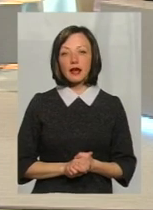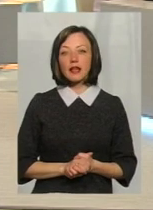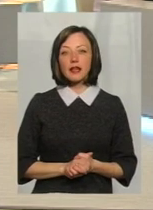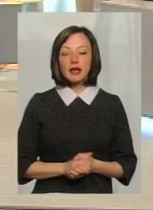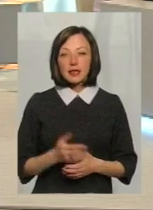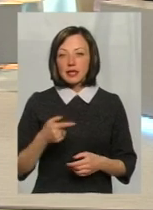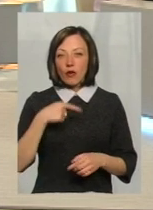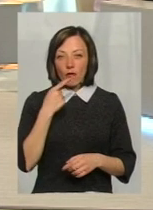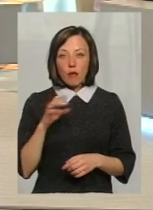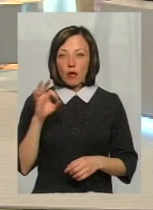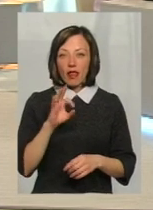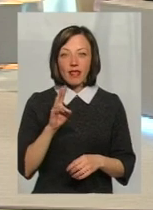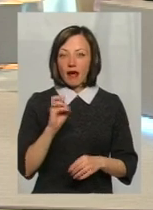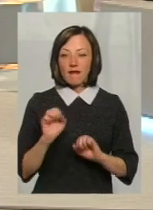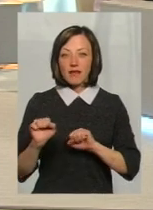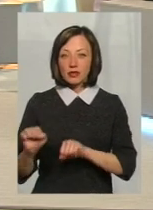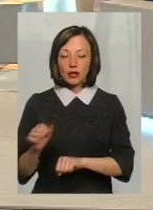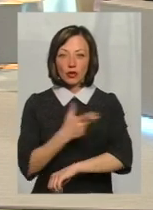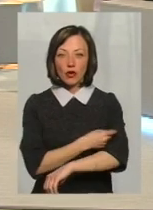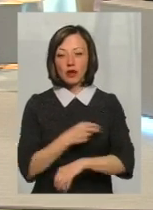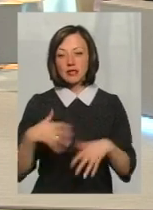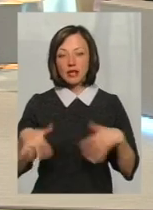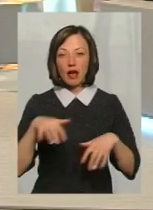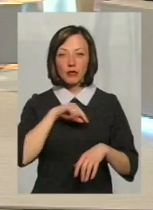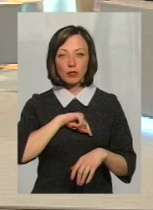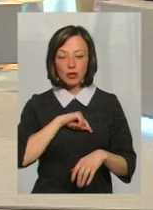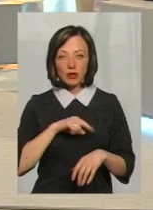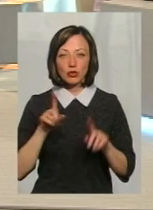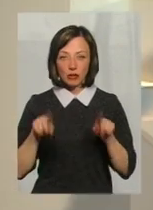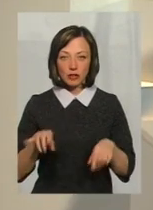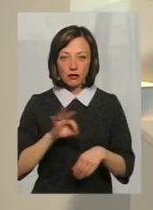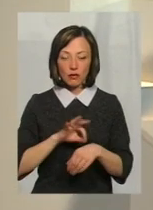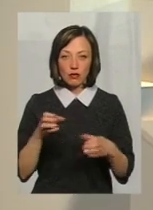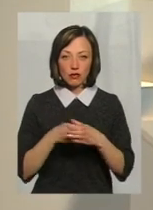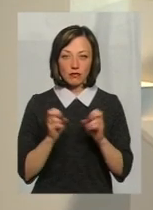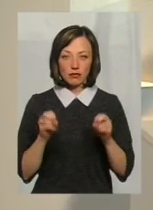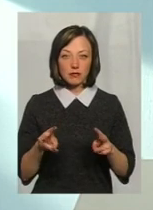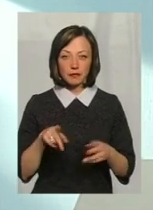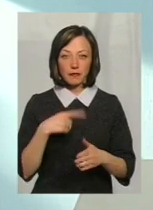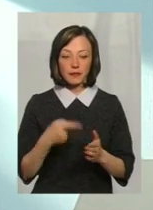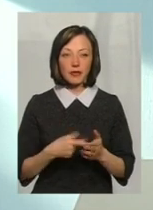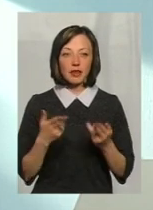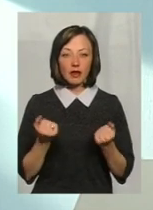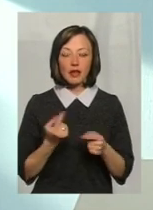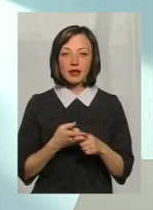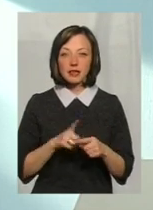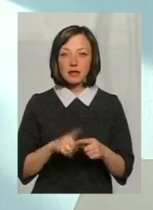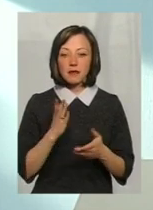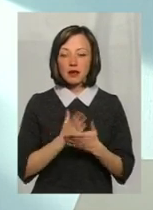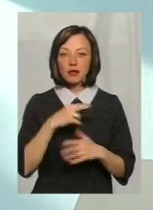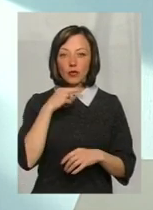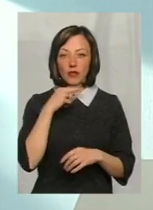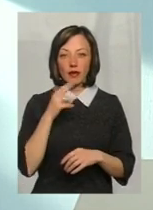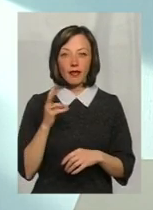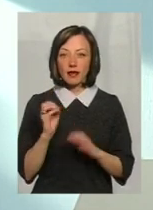невакцинованих людей, чи, можливо, люди з послабленим імунітетом теж в групі ризику? Ну, так, це мова йдеться не тільки